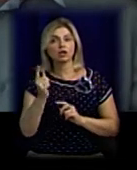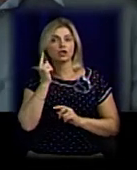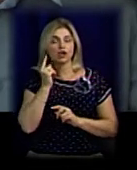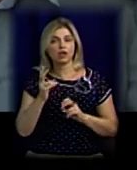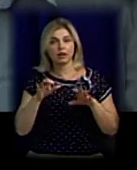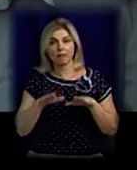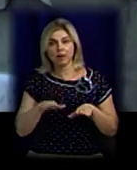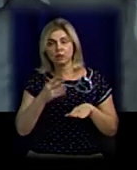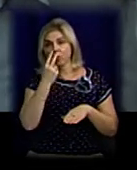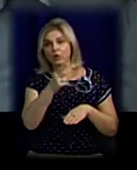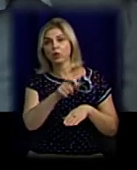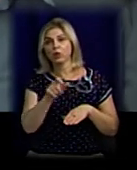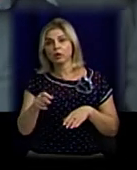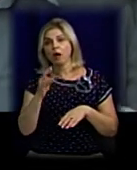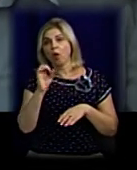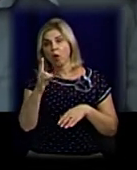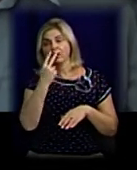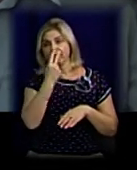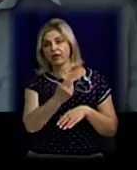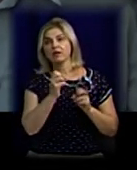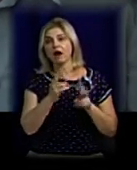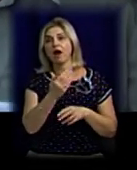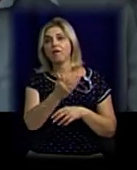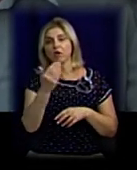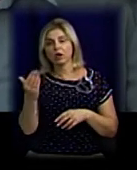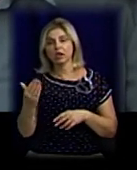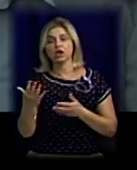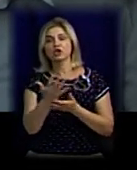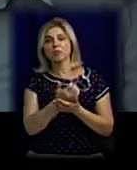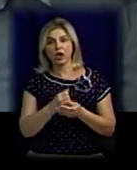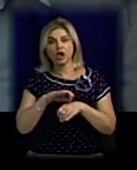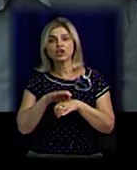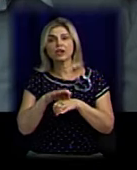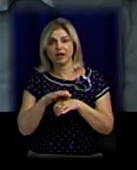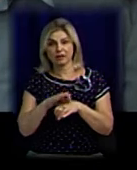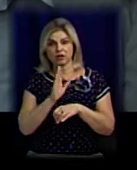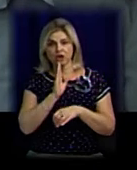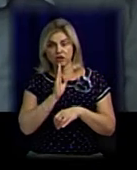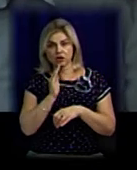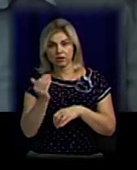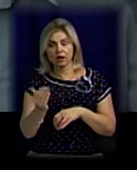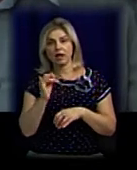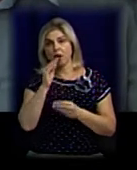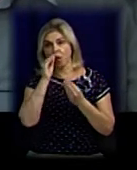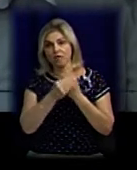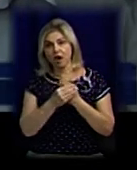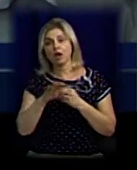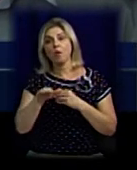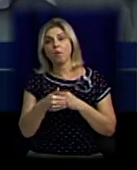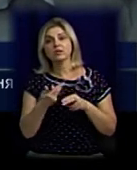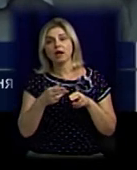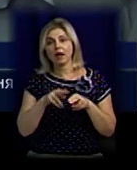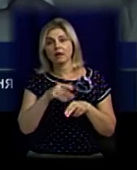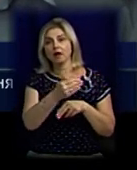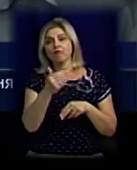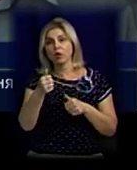місце, він бачив цих людей, він бачив, як вони збирали частини тіла даної жінки і ховали. Після того він не